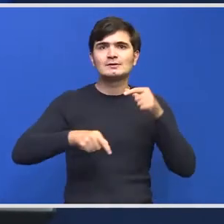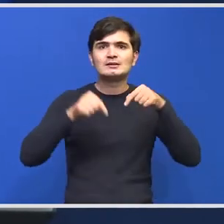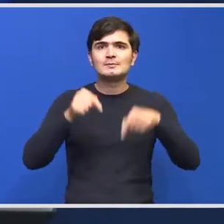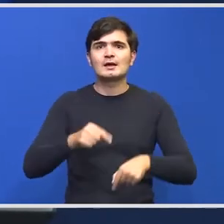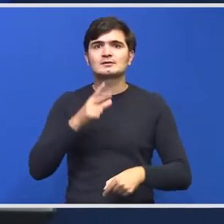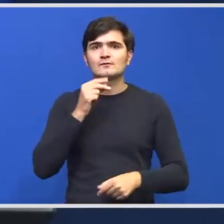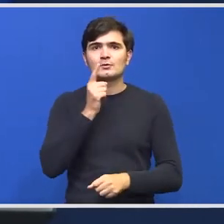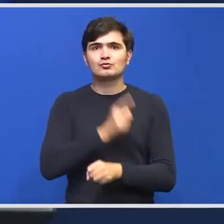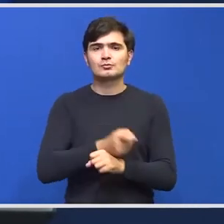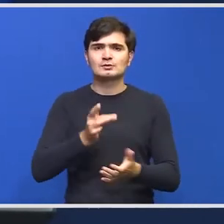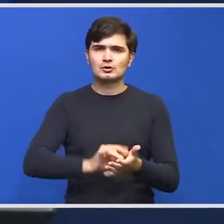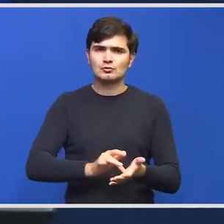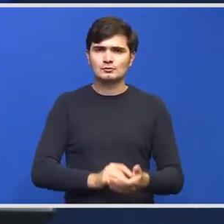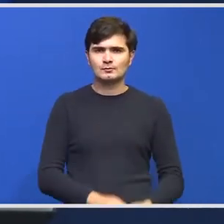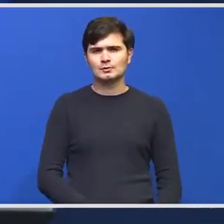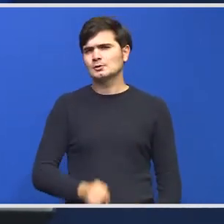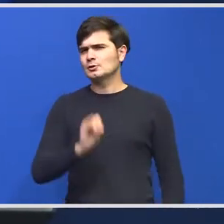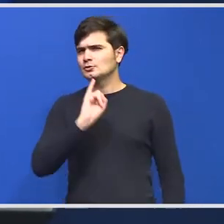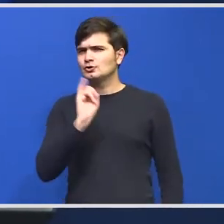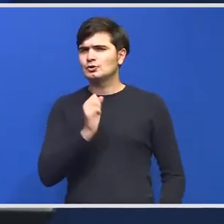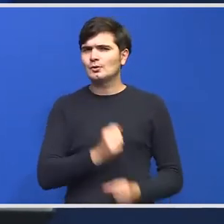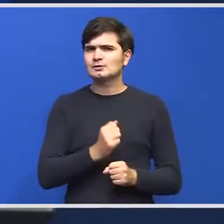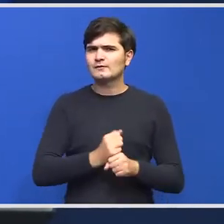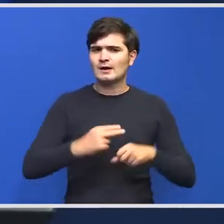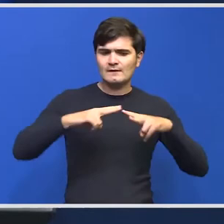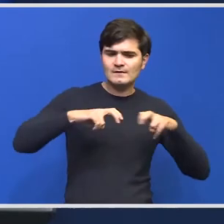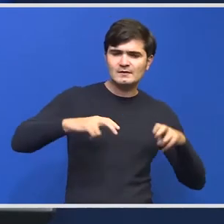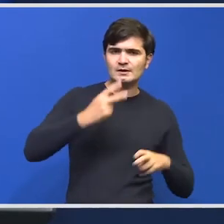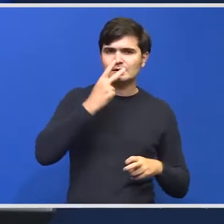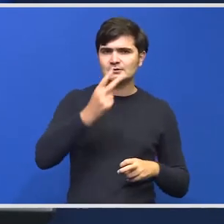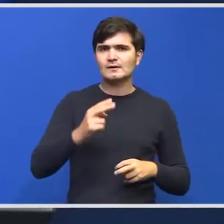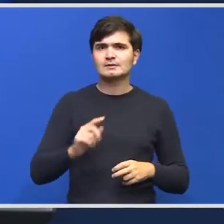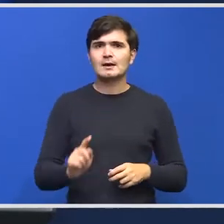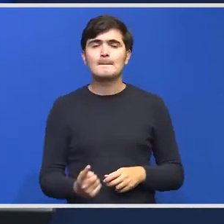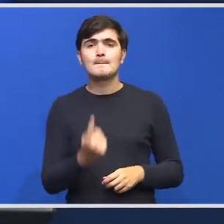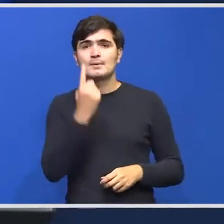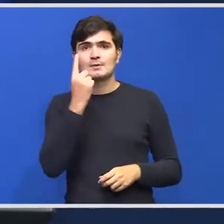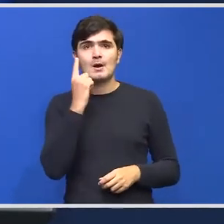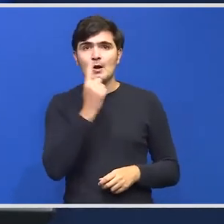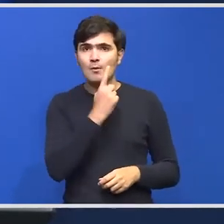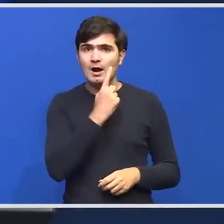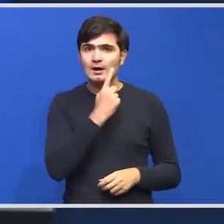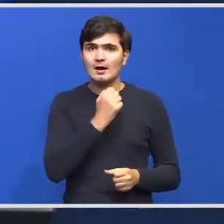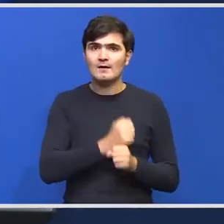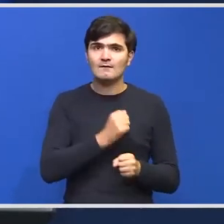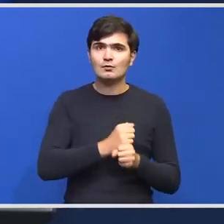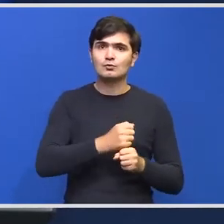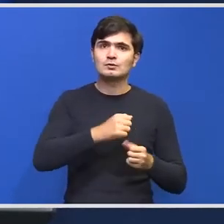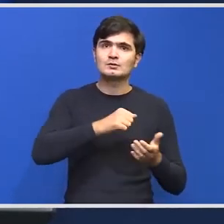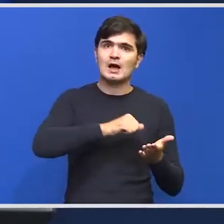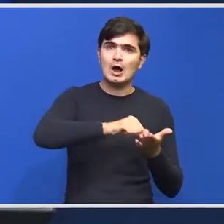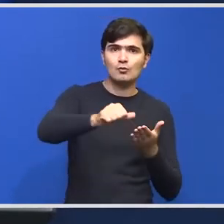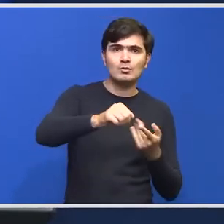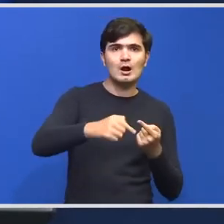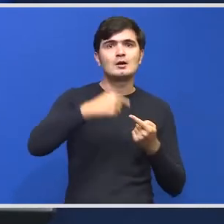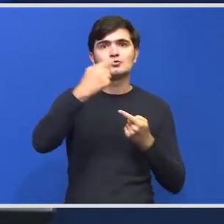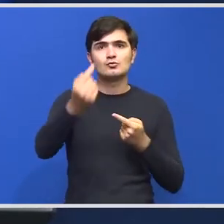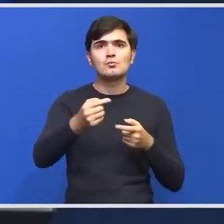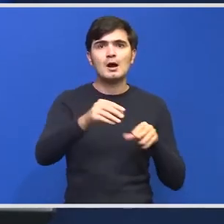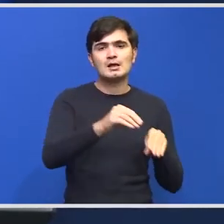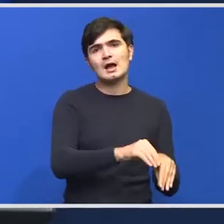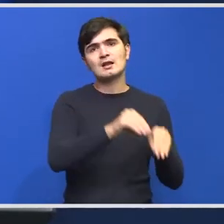cine va face verificările pentru a vedea că întâi s-a recurs la alungare ulterior la relocare și abia